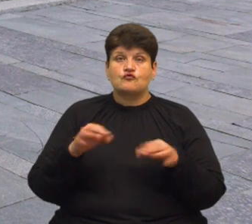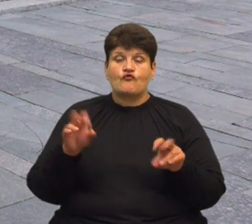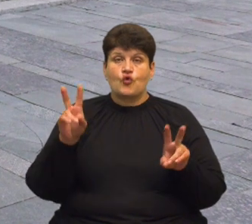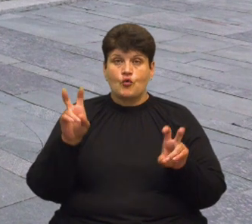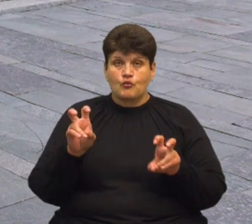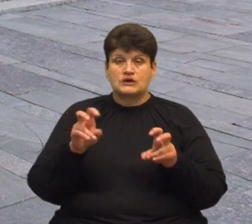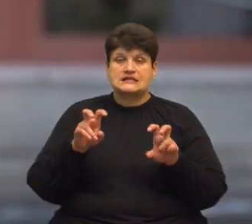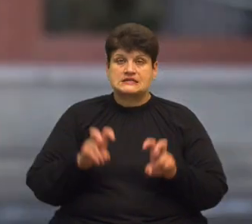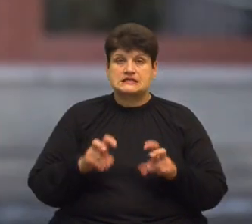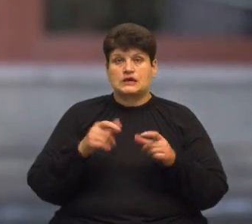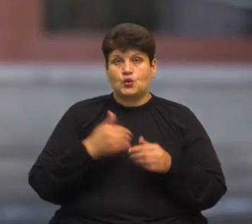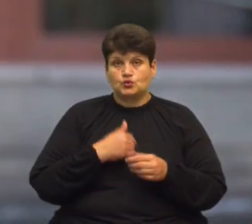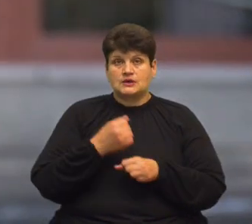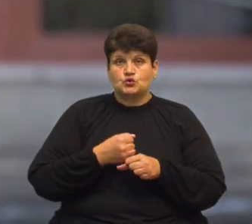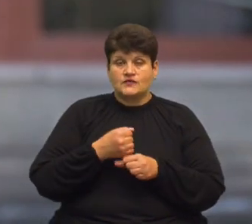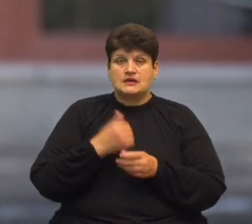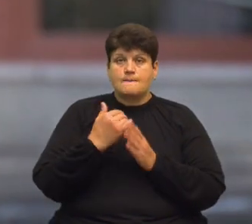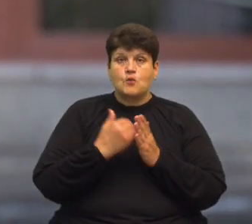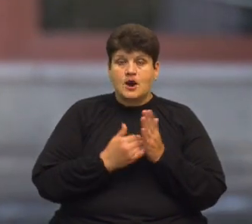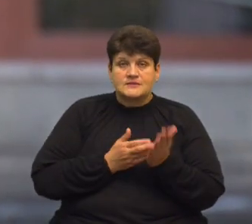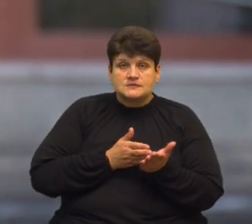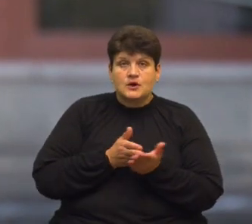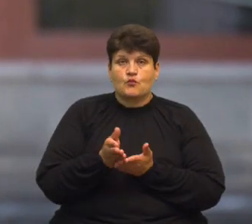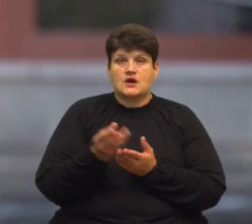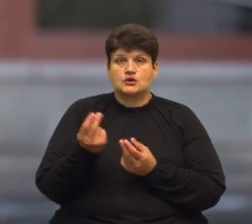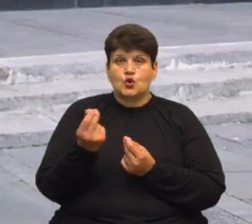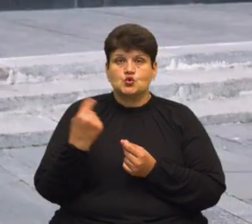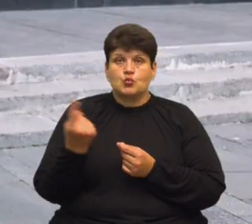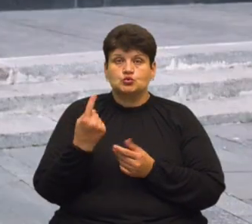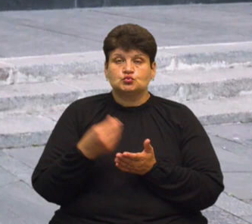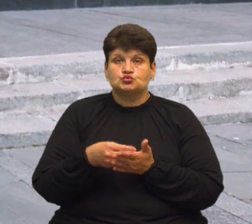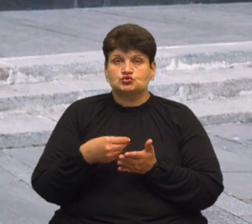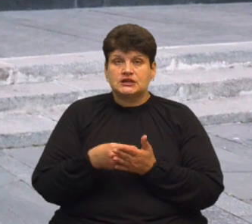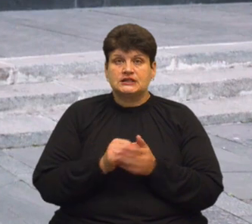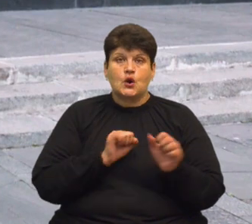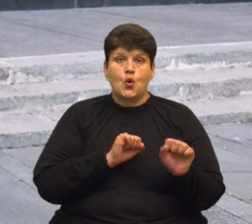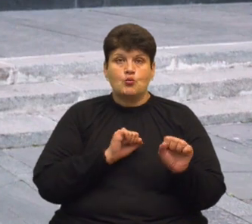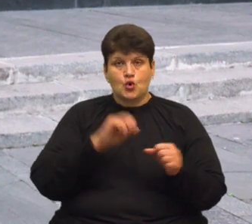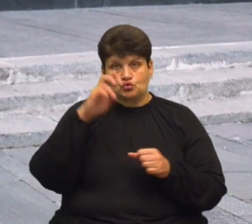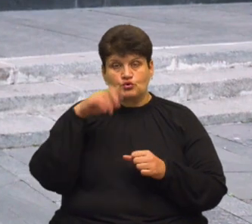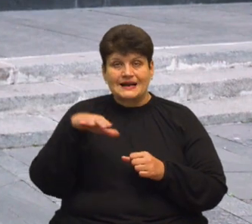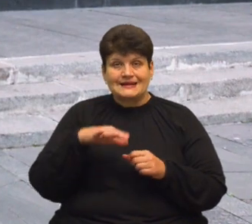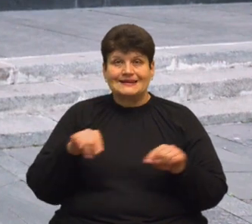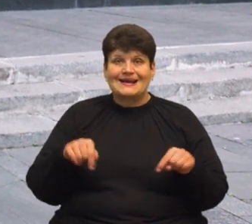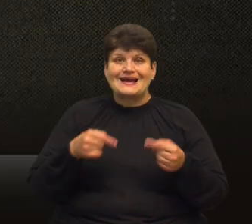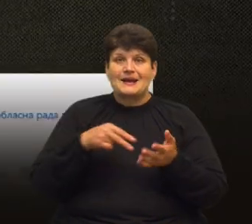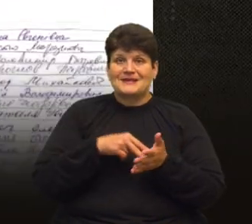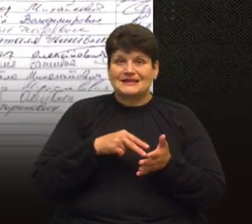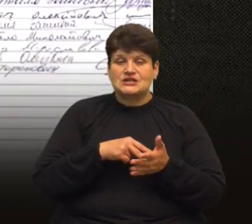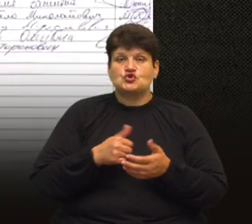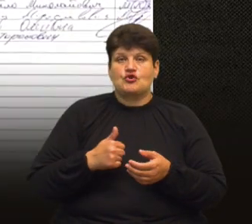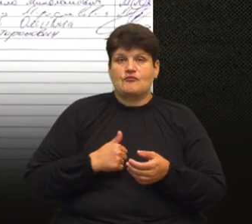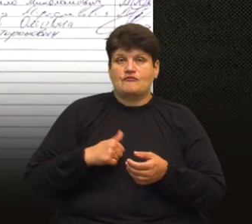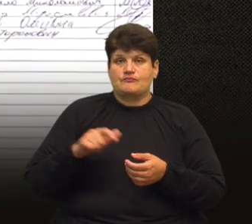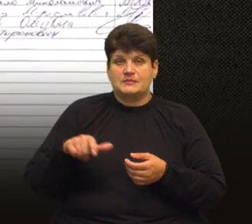час засідання хочуть напрацювати програму, щоб спрямувати гроші з обласного бюджету на оборону країни та реабілітацію бійців. Тоді в